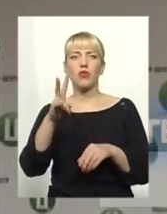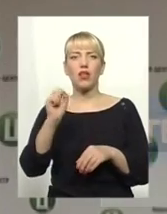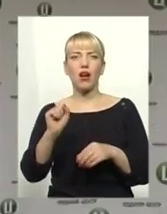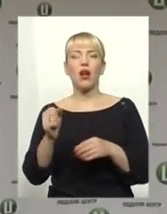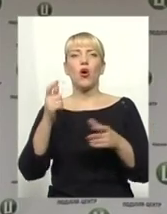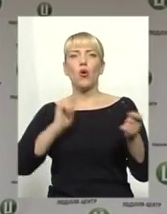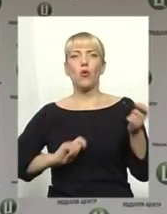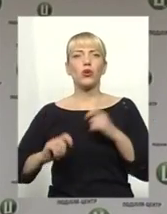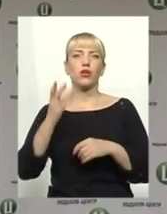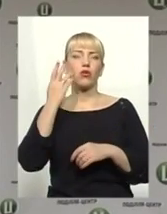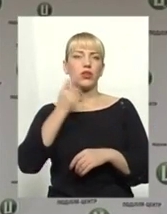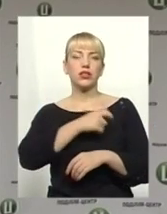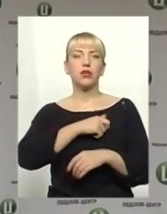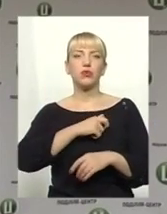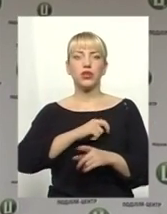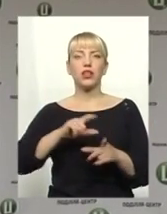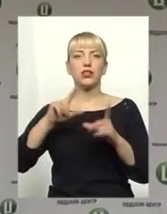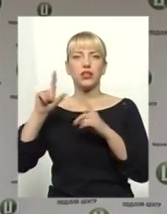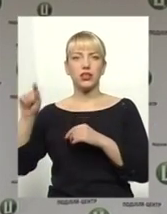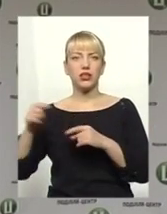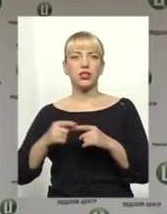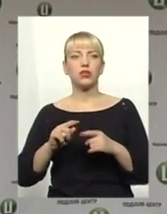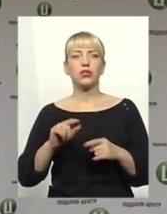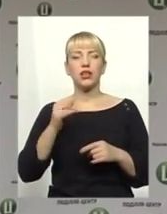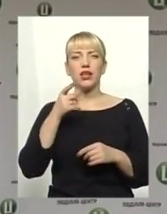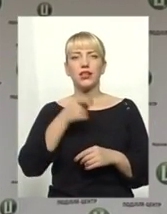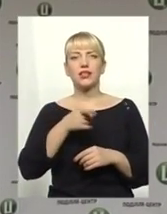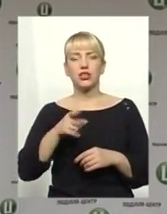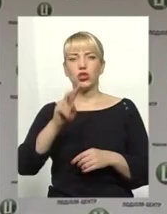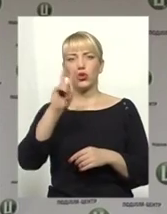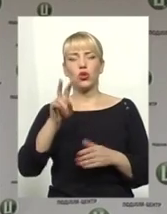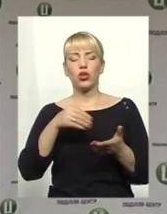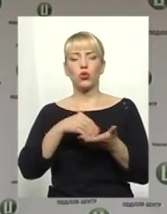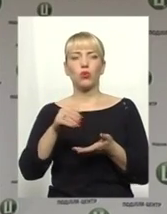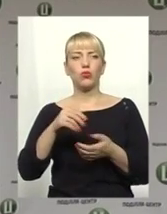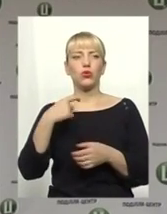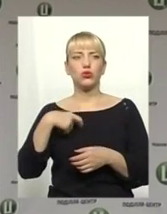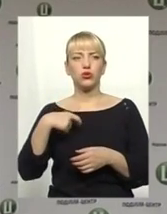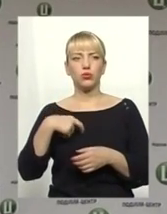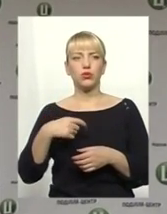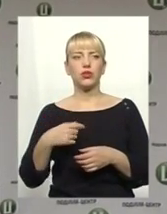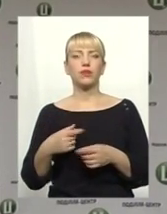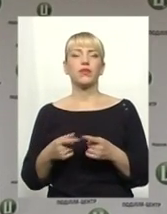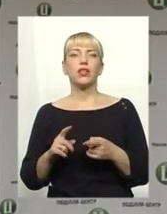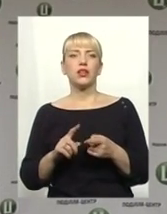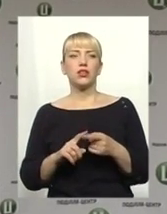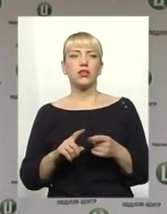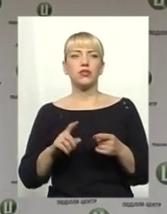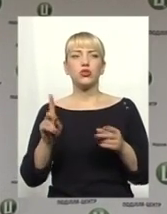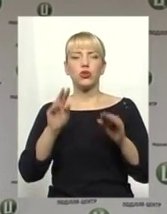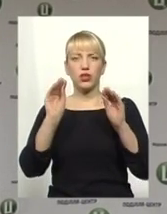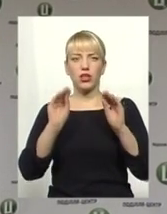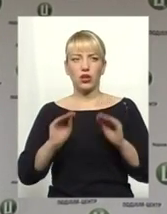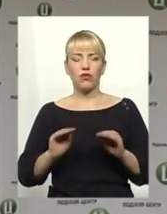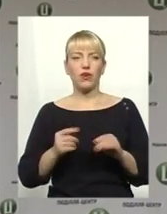депутати їдуть і скуповуються за тисячі доларів, купляють собі куртки, штани, носки. Я не знаю, що вони там декларували